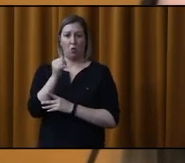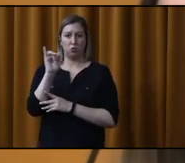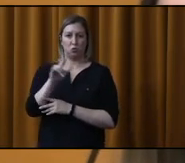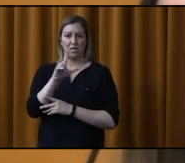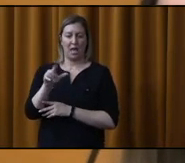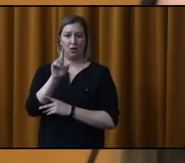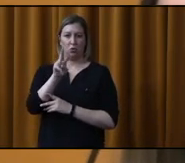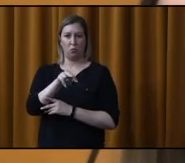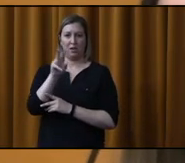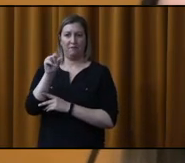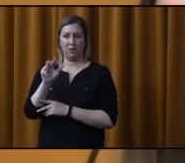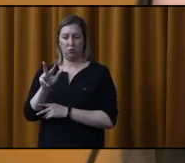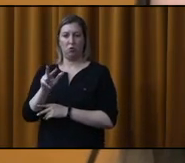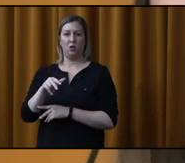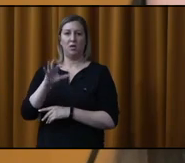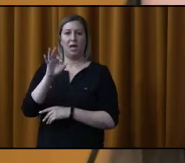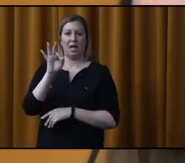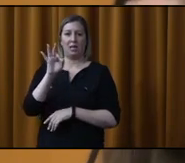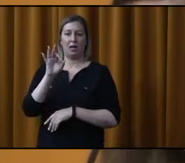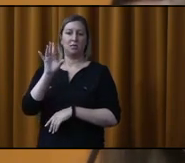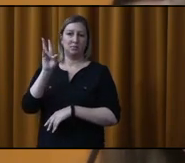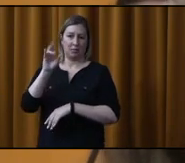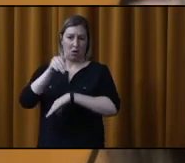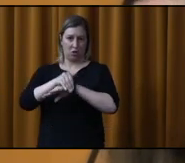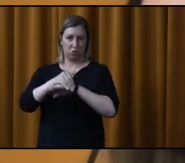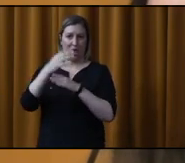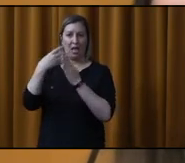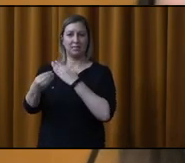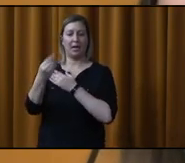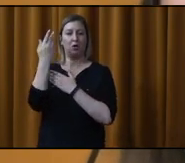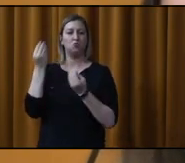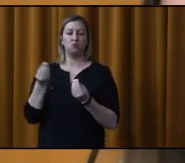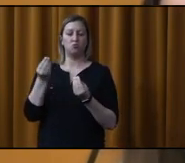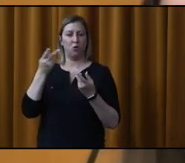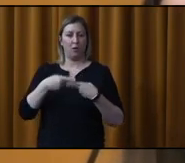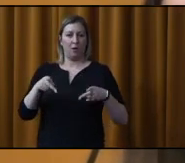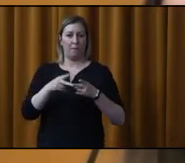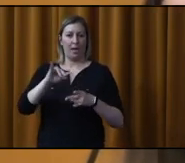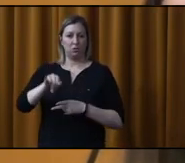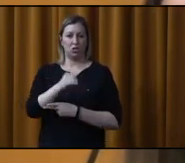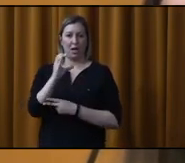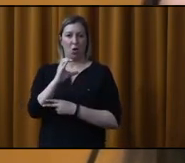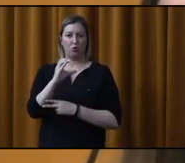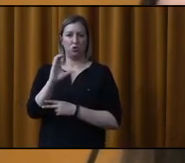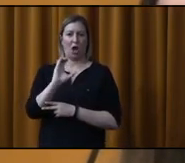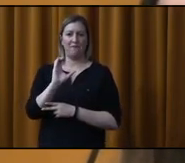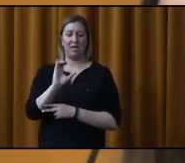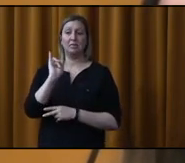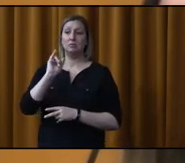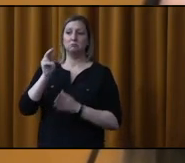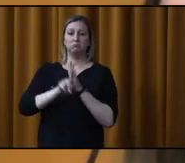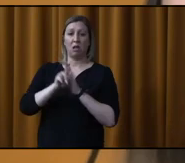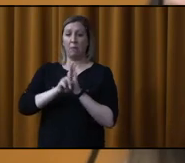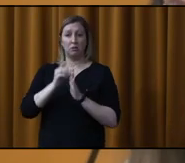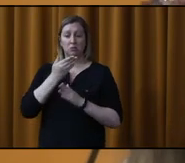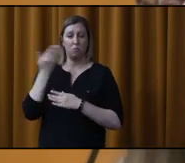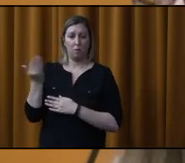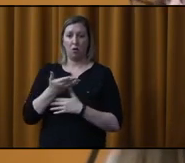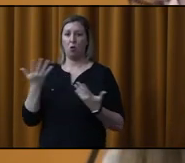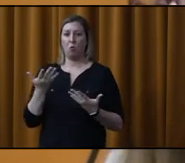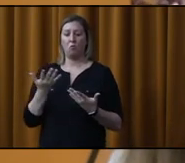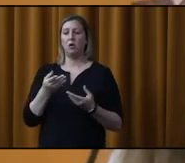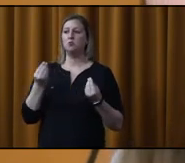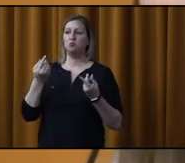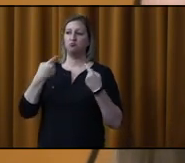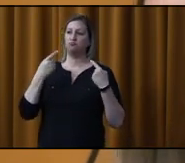2023, à 19 h, à l'extérieur, au parc Jean-Claude Crevier. En cas d'intempérie, cette rencontre se tiendra à